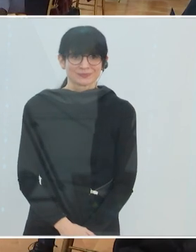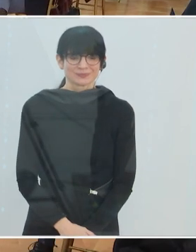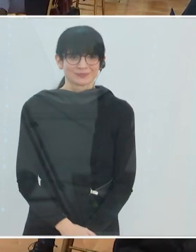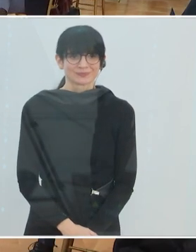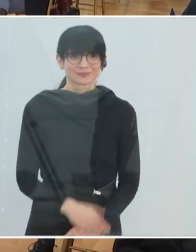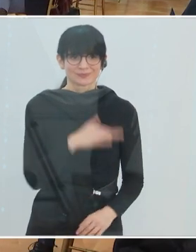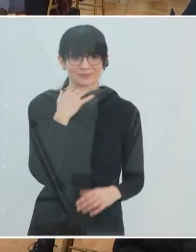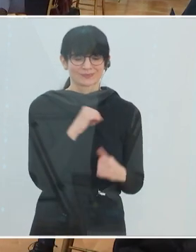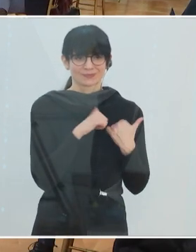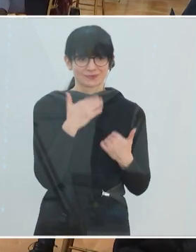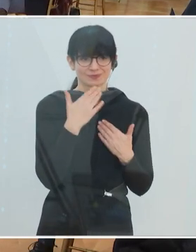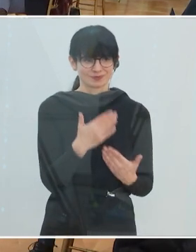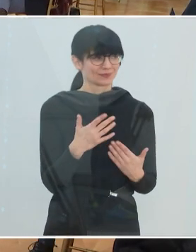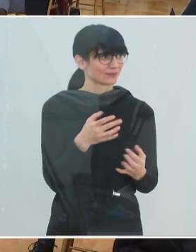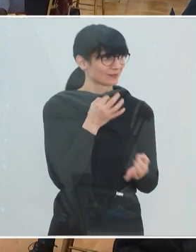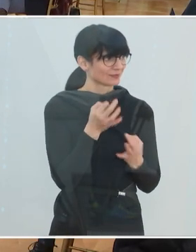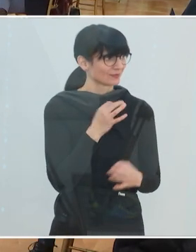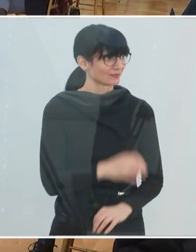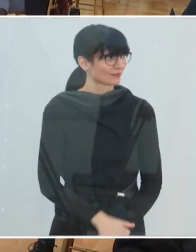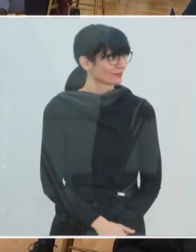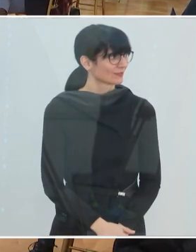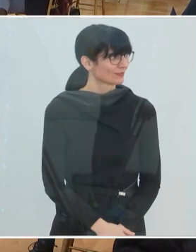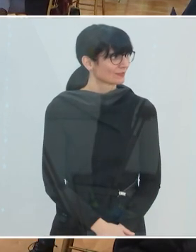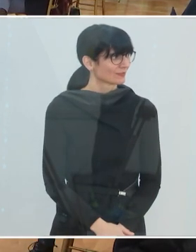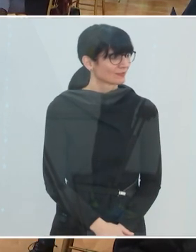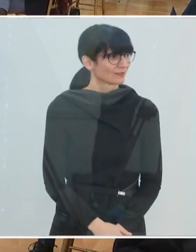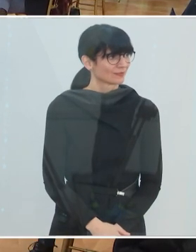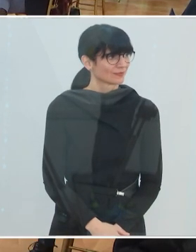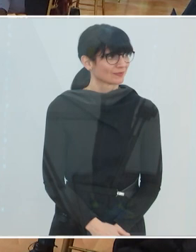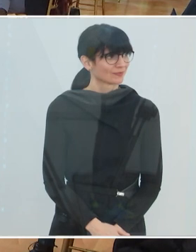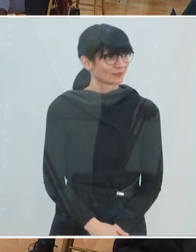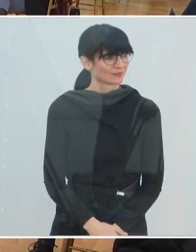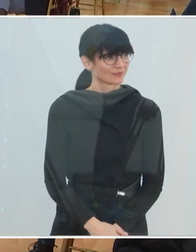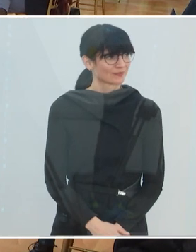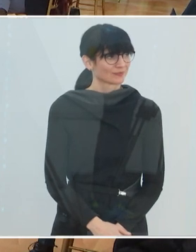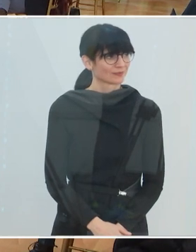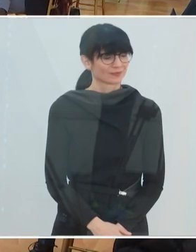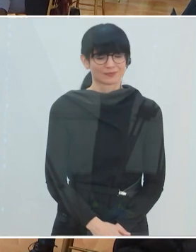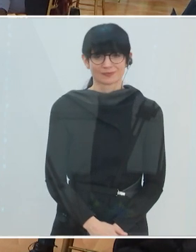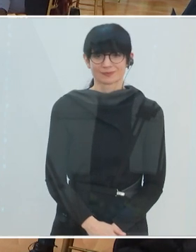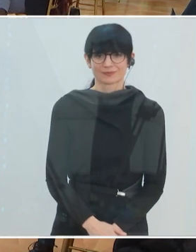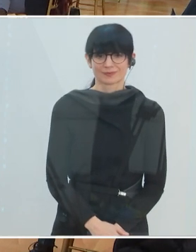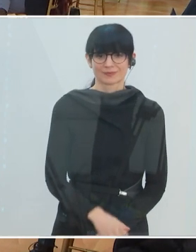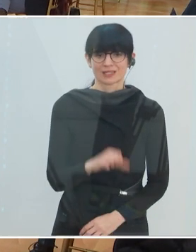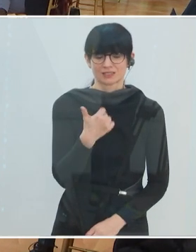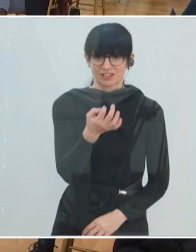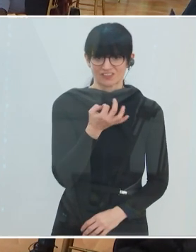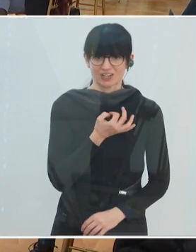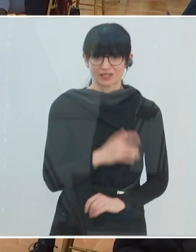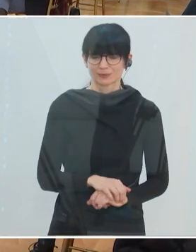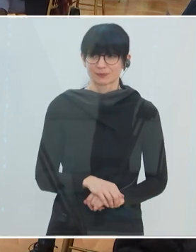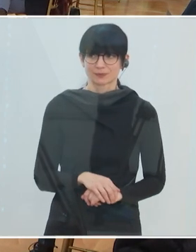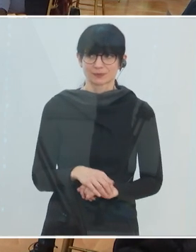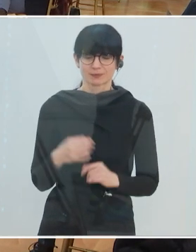Vielen herzlichen Dank. Gibt es Fragen? Bitte sehr. Stefan. Sie haben angesprochen, dass es jetzt eben das Ziel ist,